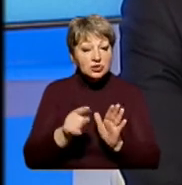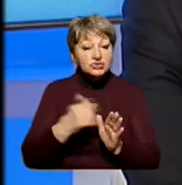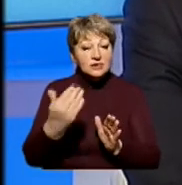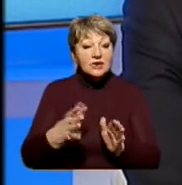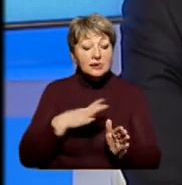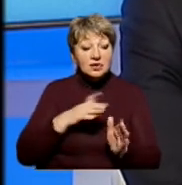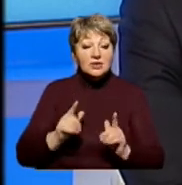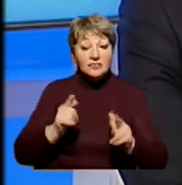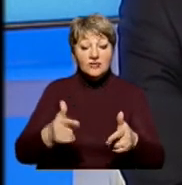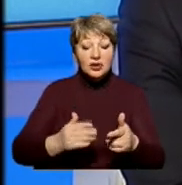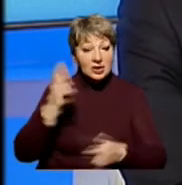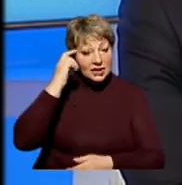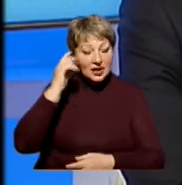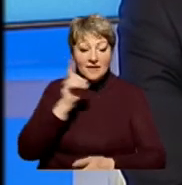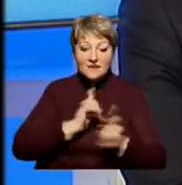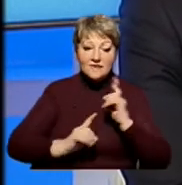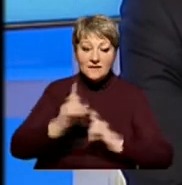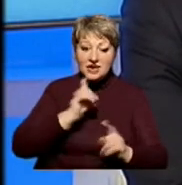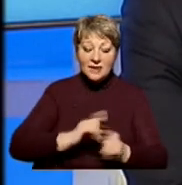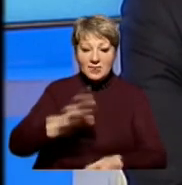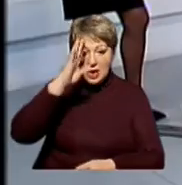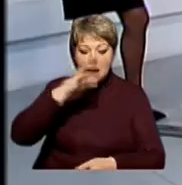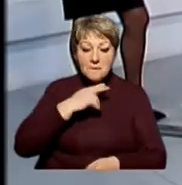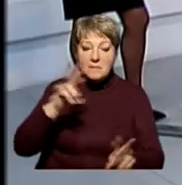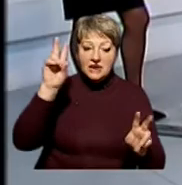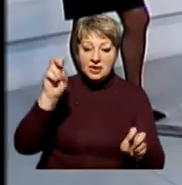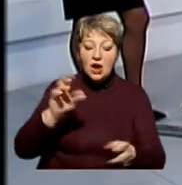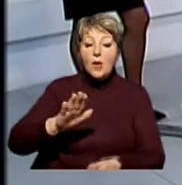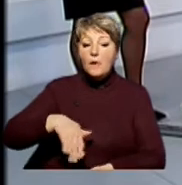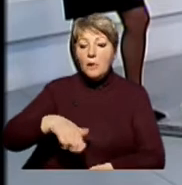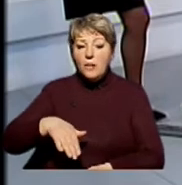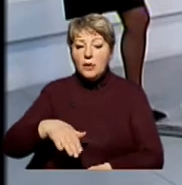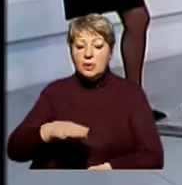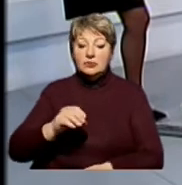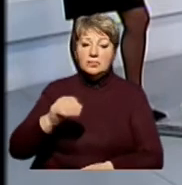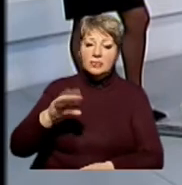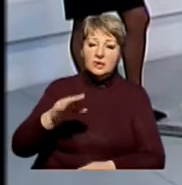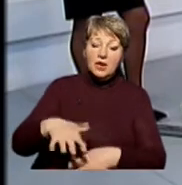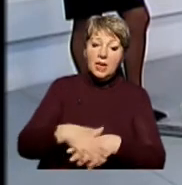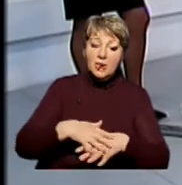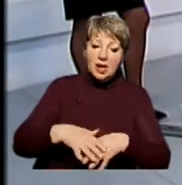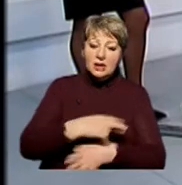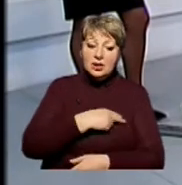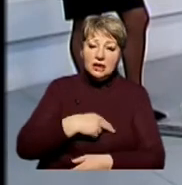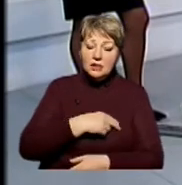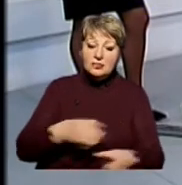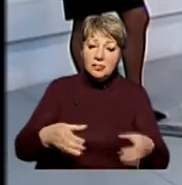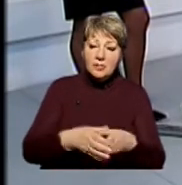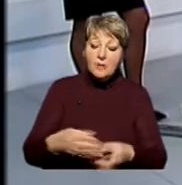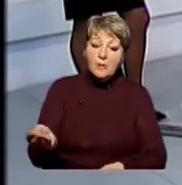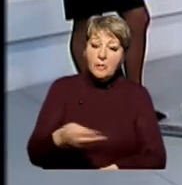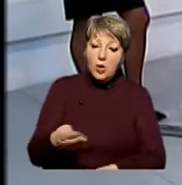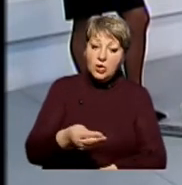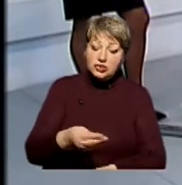що ви балотувалися до Київради від Всеукраїнського об'єднання «Батьківщина», потім здобули мандат народного депутата України від блоку Петра